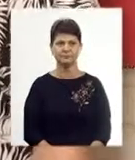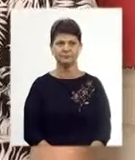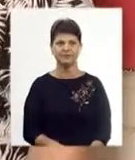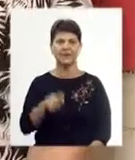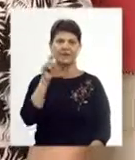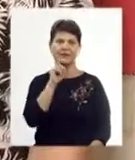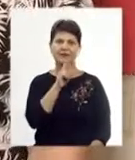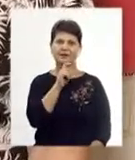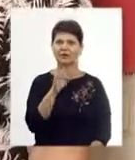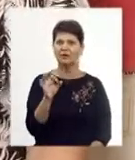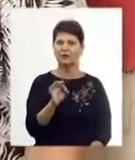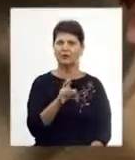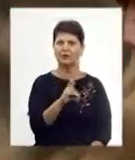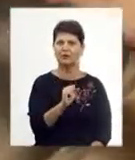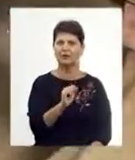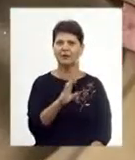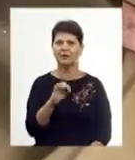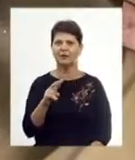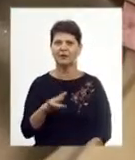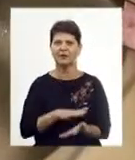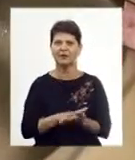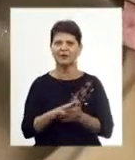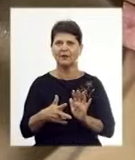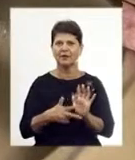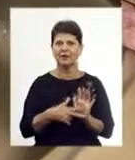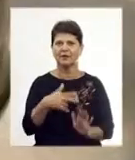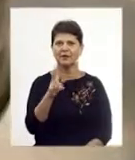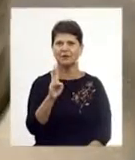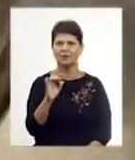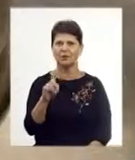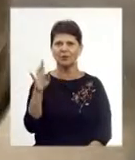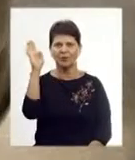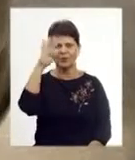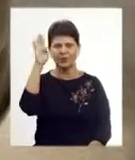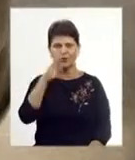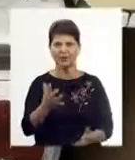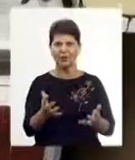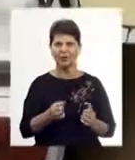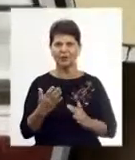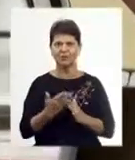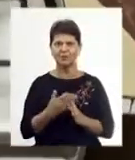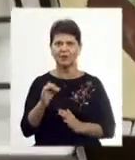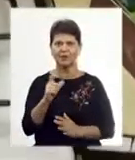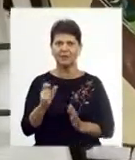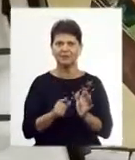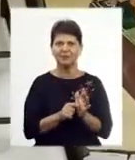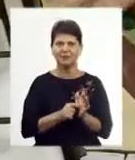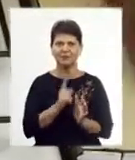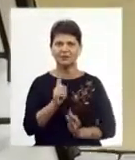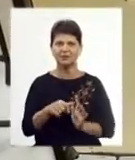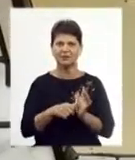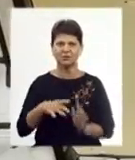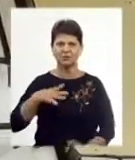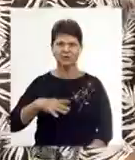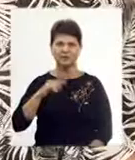Вінничанка Ольга Кабак за місяць витрачає близько восьми кубів води. Каже, хоч і отримує субсидію, із пенсію 1600 доводиться